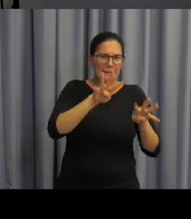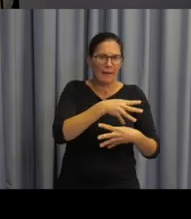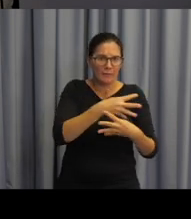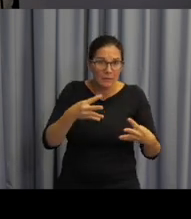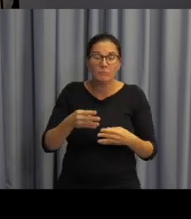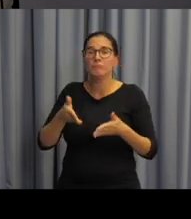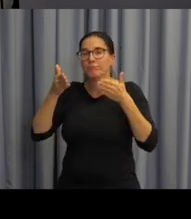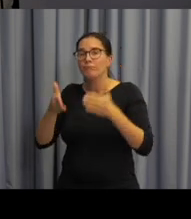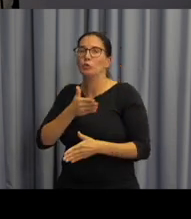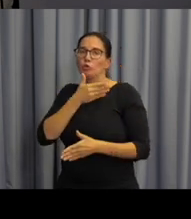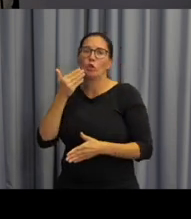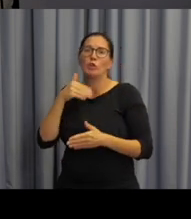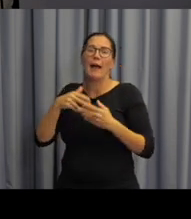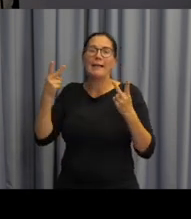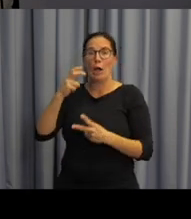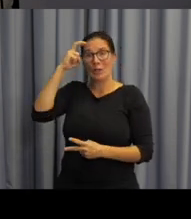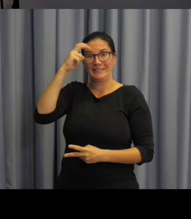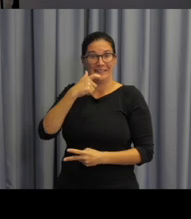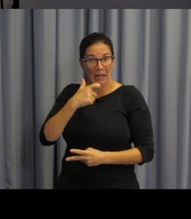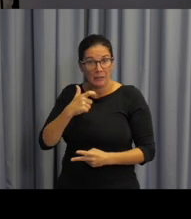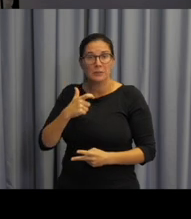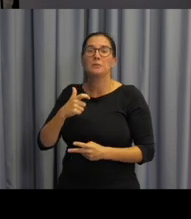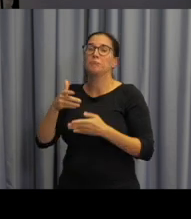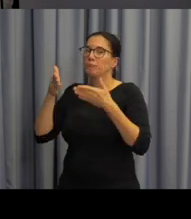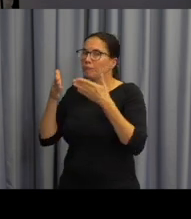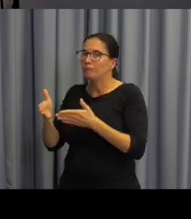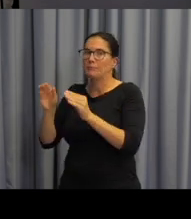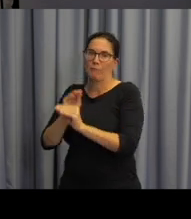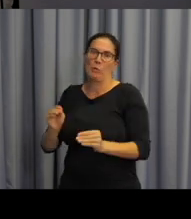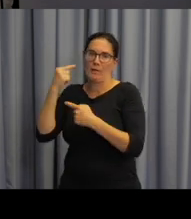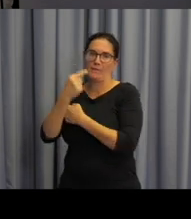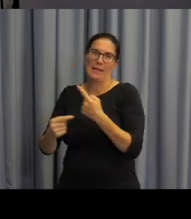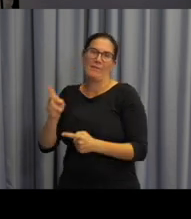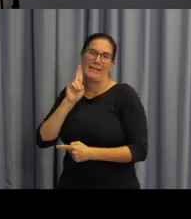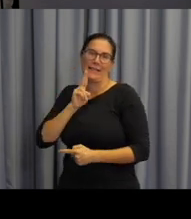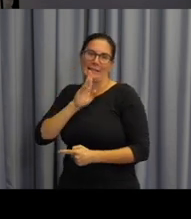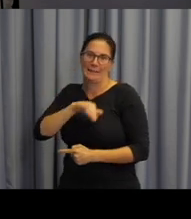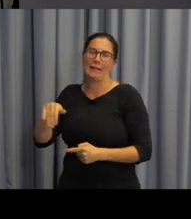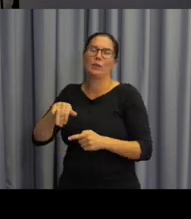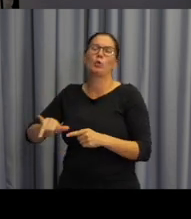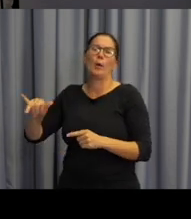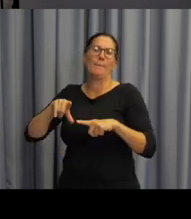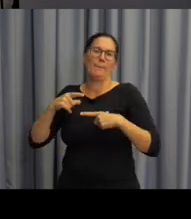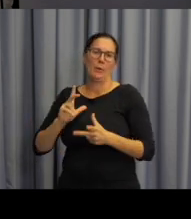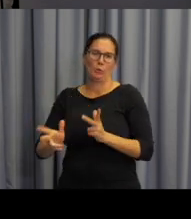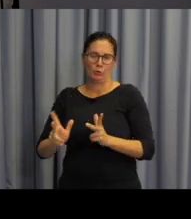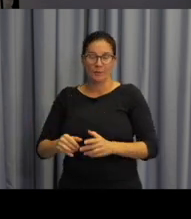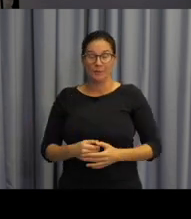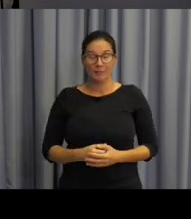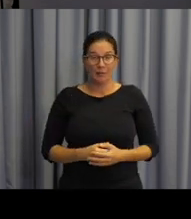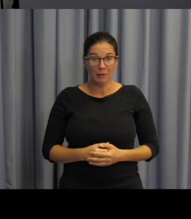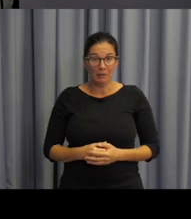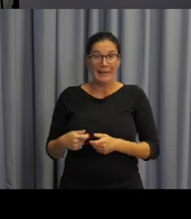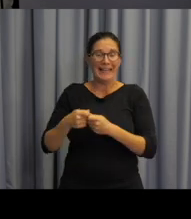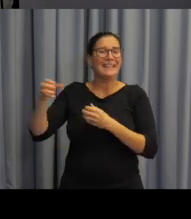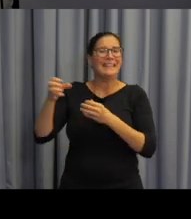češtinu jako cizí jazyk a samozřejmě na výuku a vzdělávání neslyšitých žáků uživatelů českého znakového jazyka. A ti